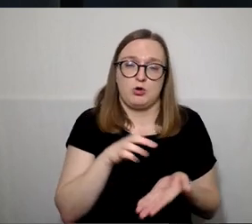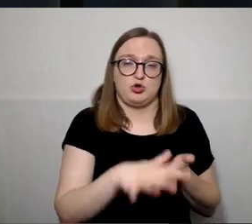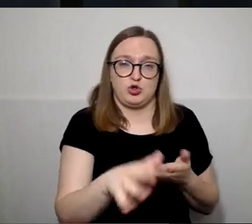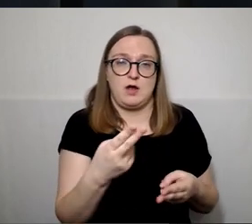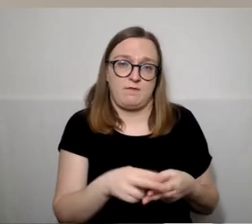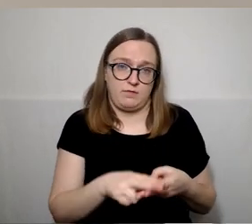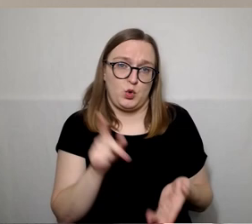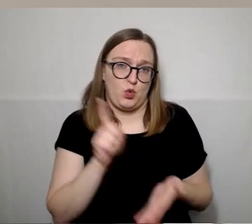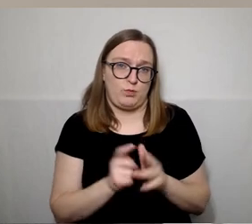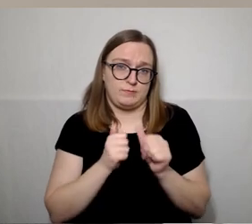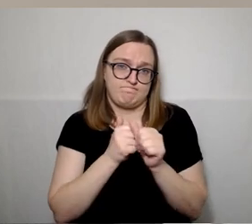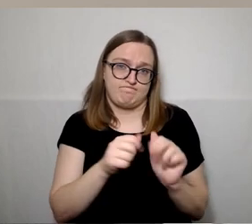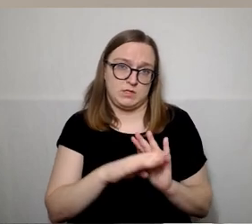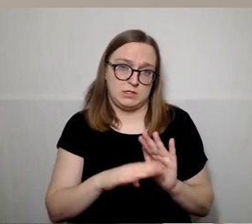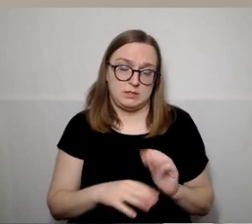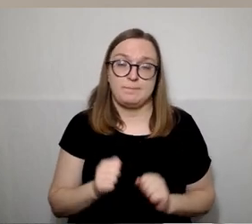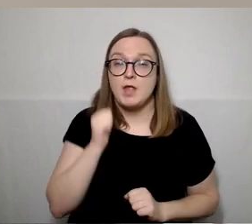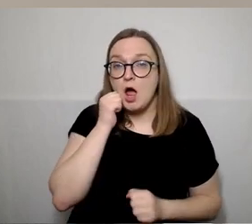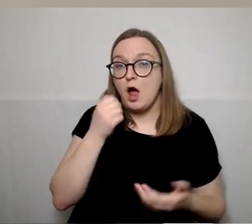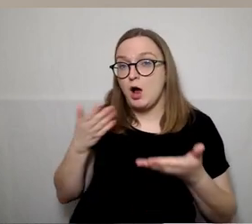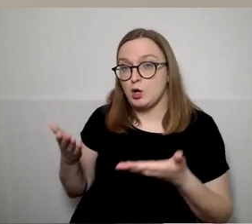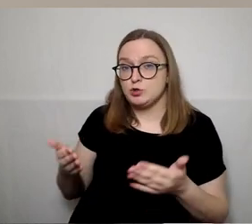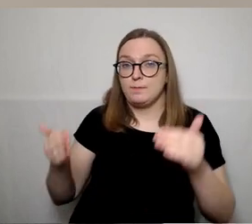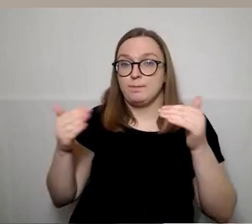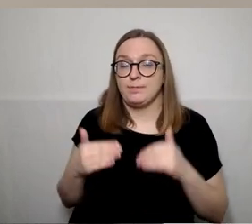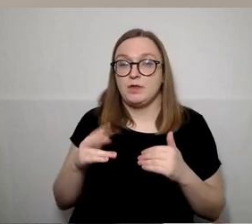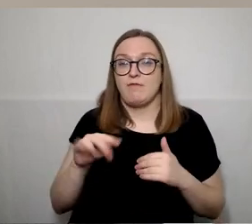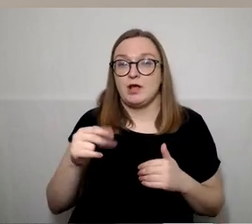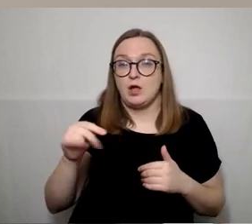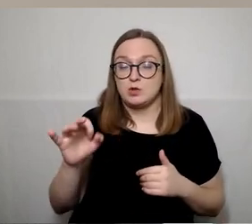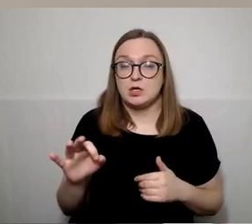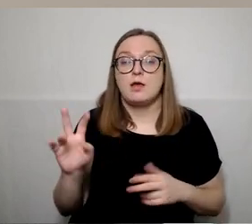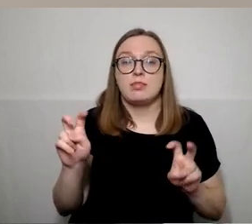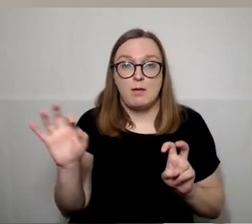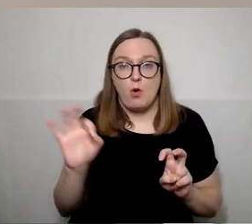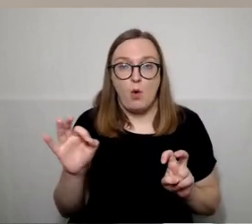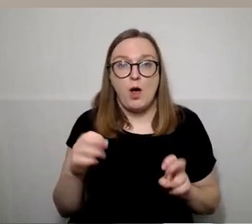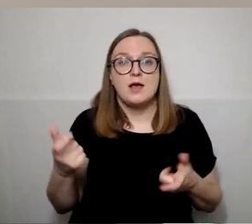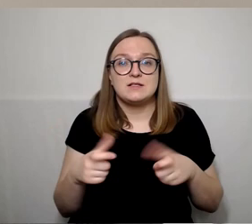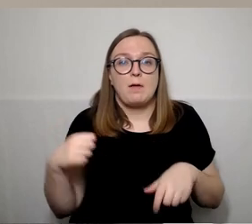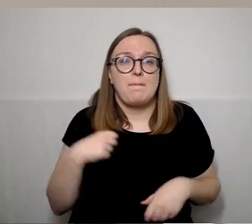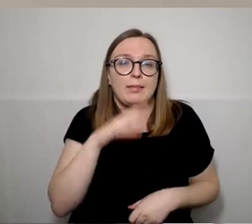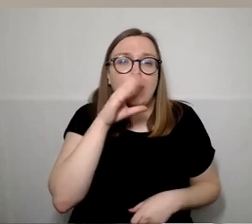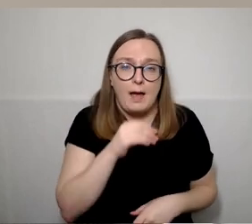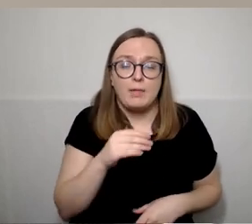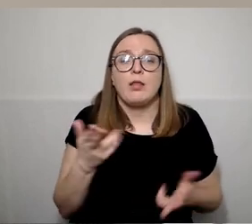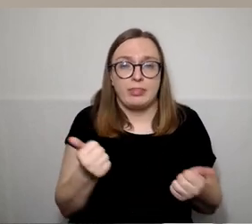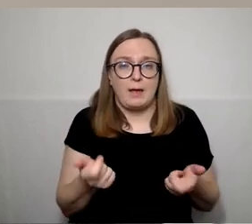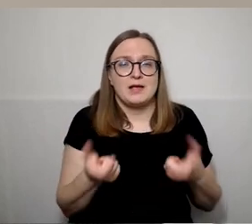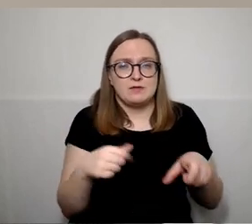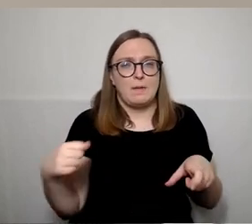naudoti. Ačiū. Pone Vainiauskoje, kalbėkime apie tai, ką galima pakeisti, nes taip, ne visas